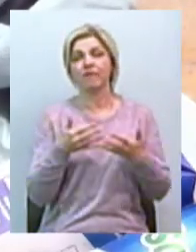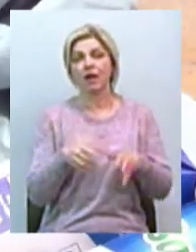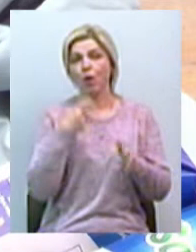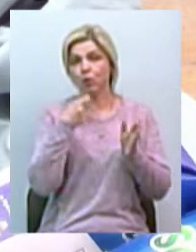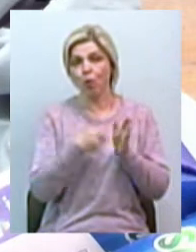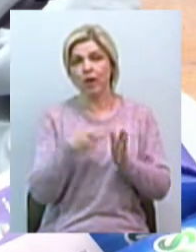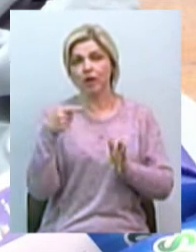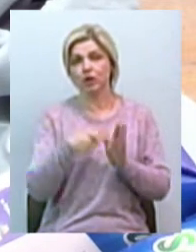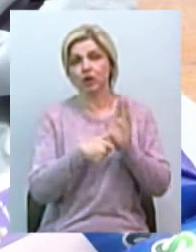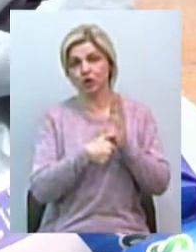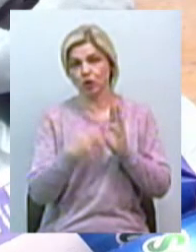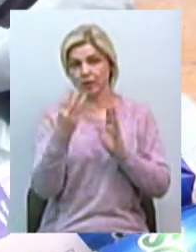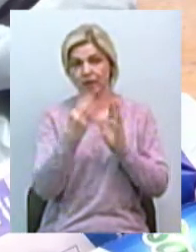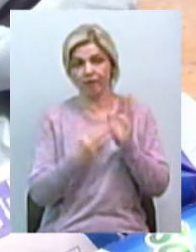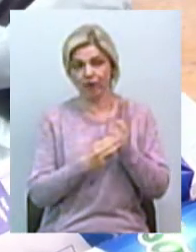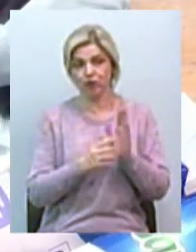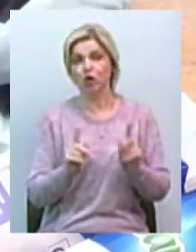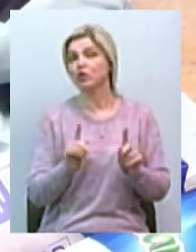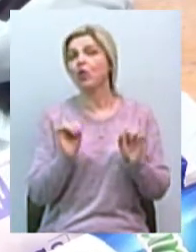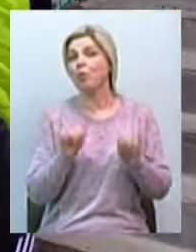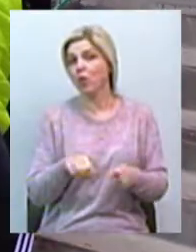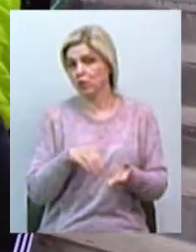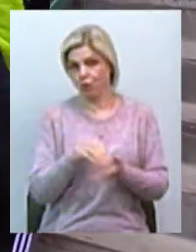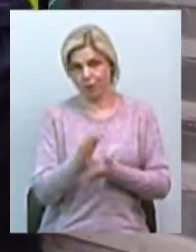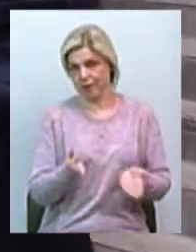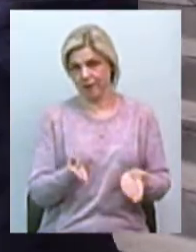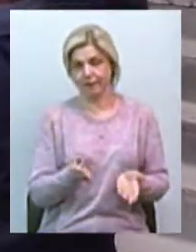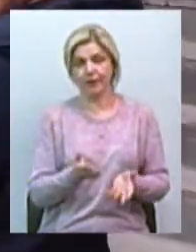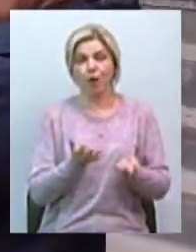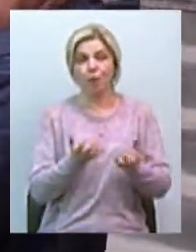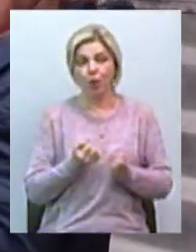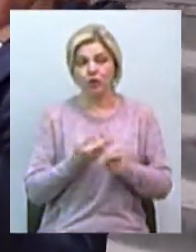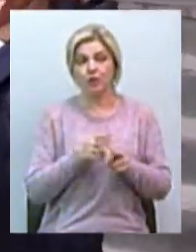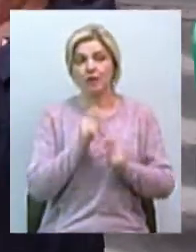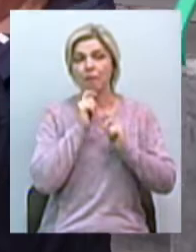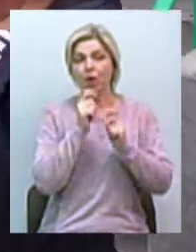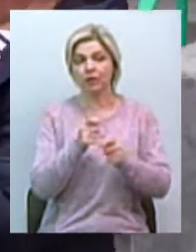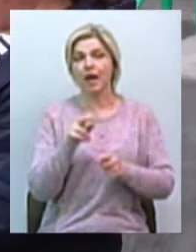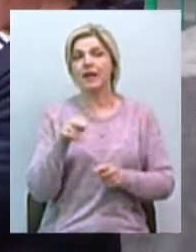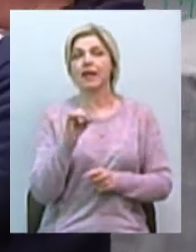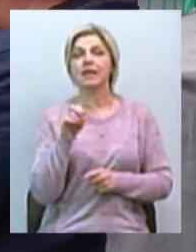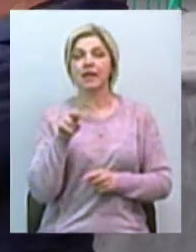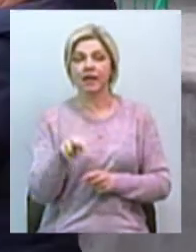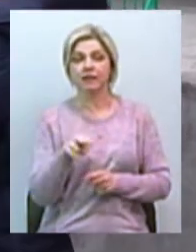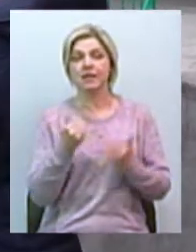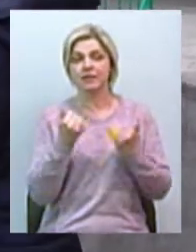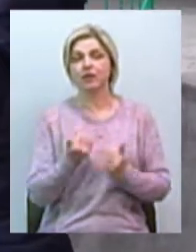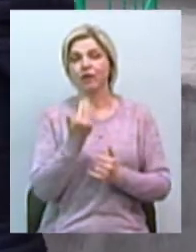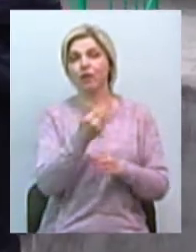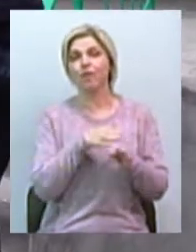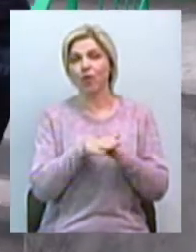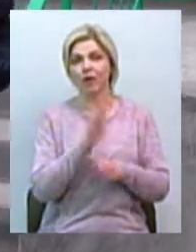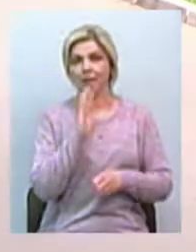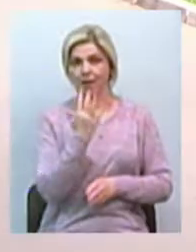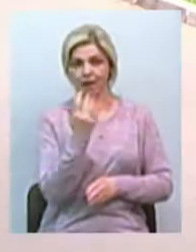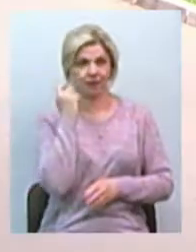1638. Що можна на них купити?» Отримав свій подарунок Данііл Ставченко. Йому сьогодні виповнилось 5